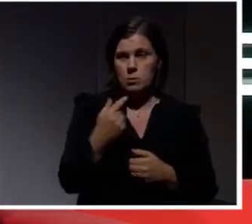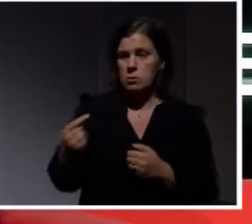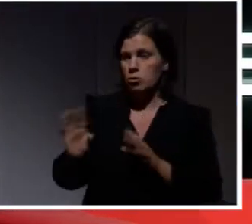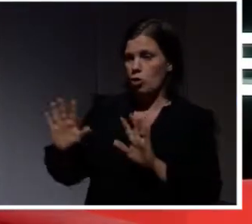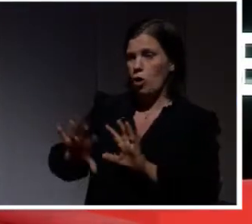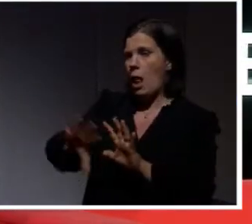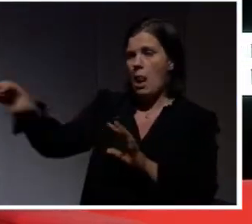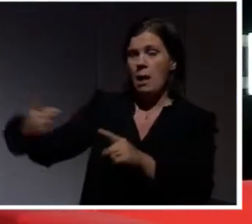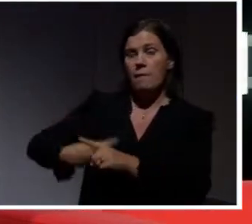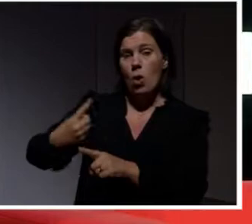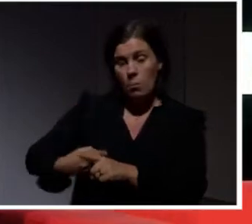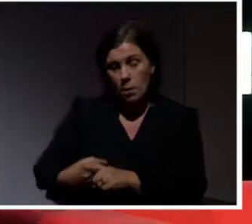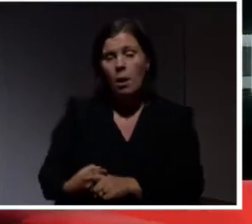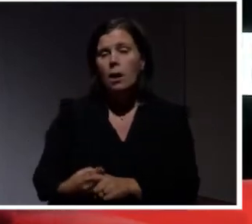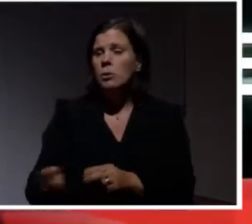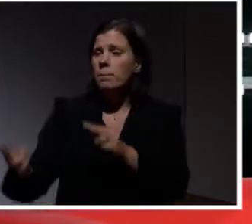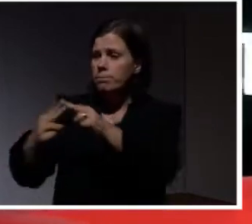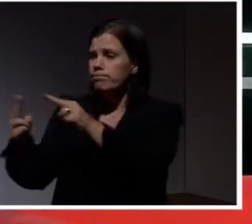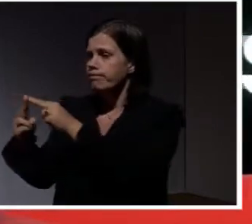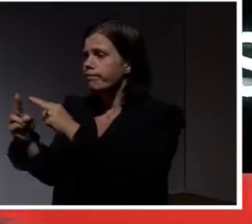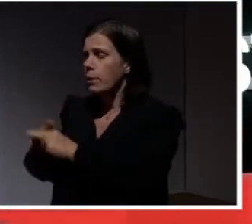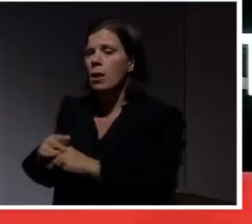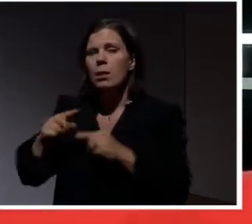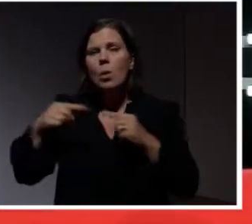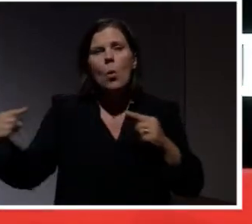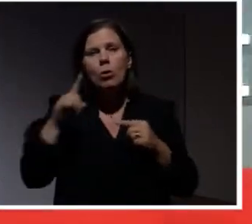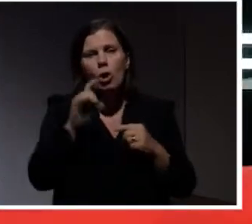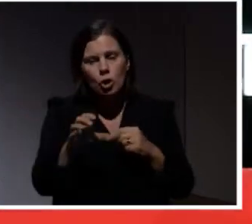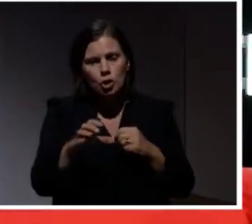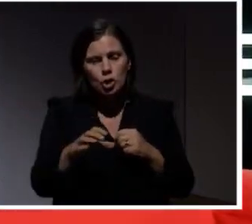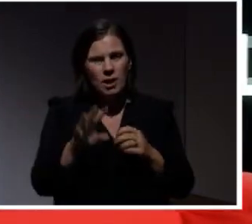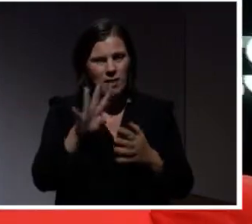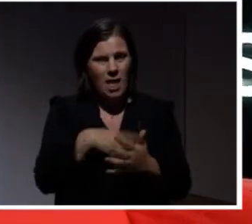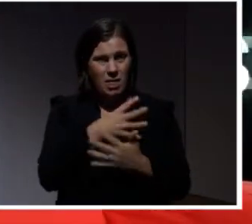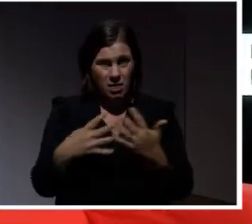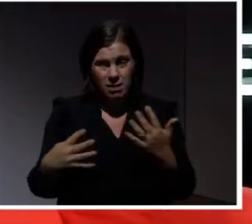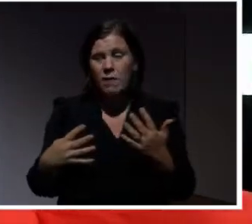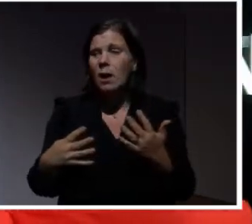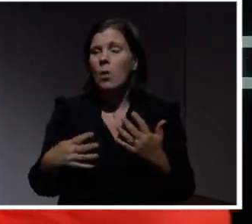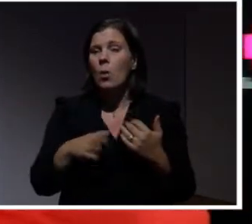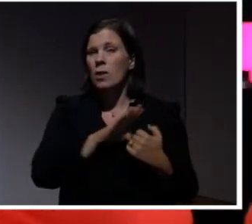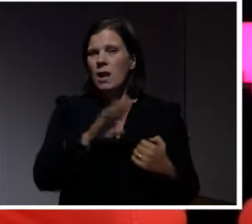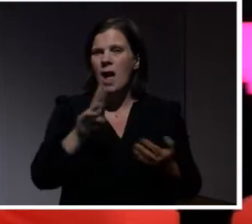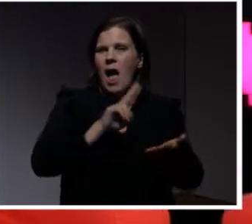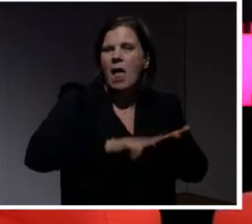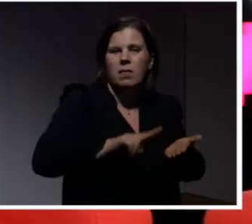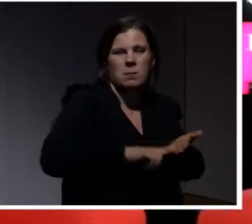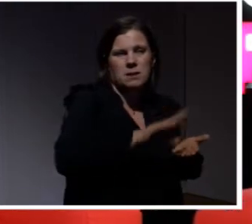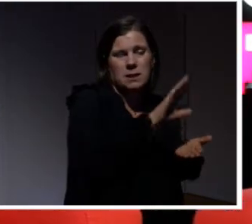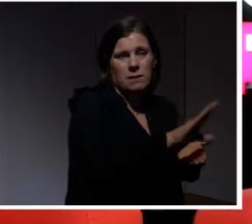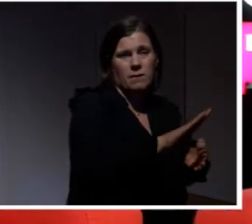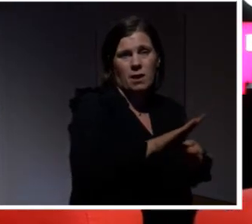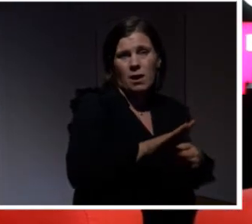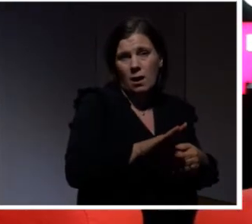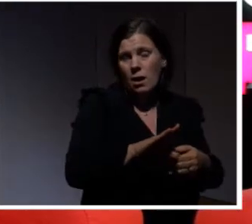Jättesmart förstås. Och så anslöt han det till det trådlösa nätverket, vilket visade sig vara deras administrativa nätverk